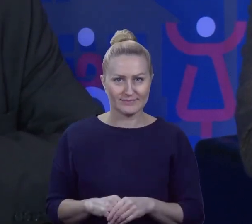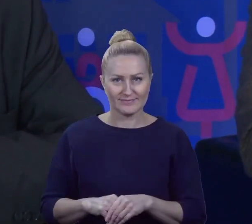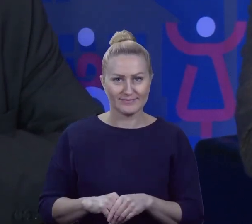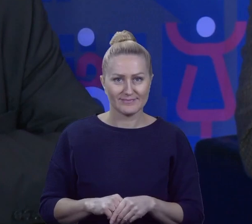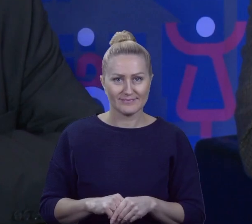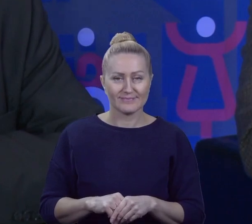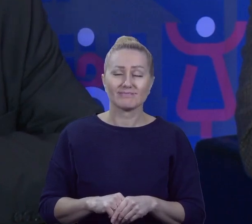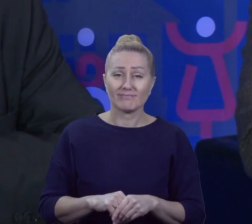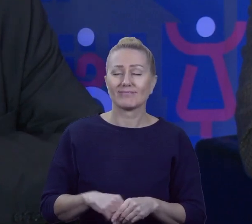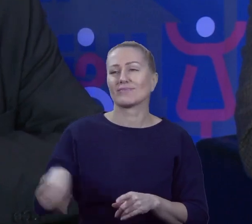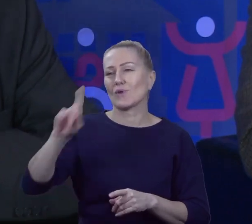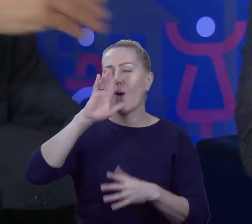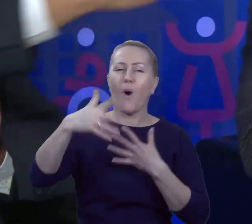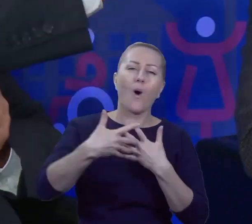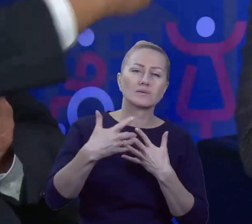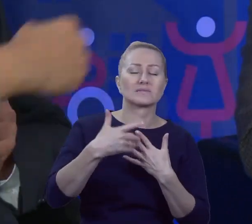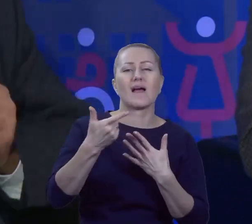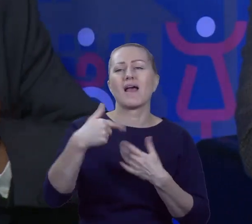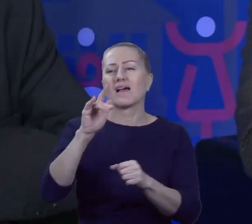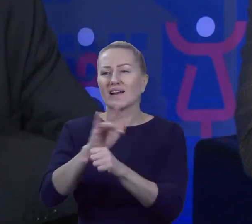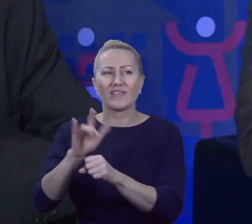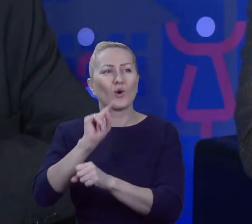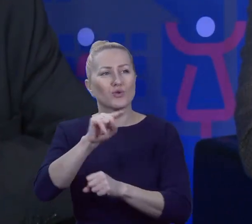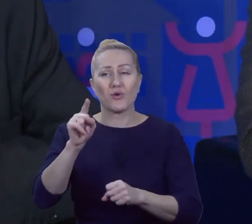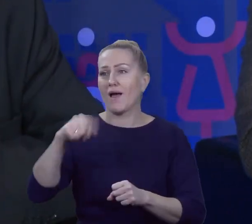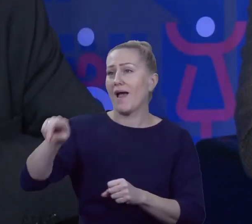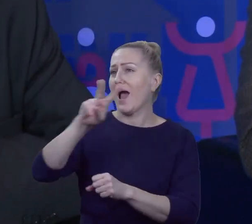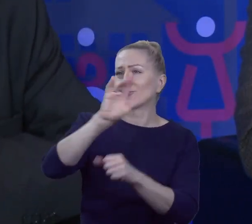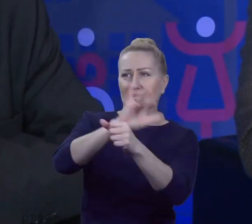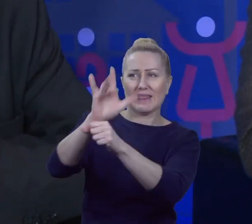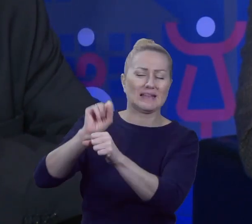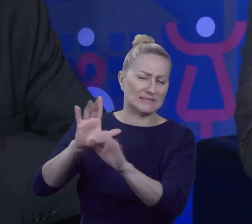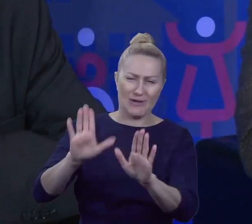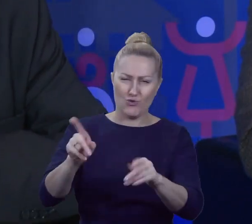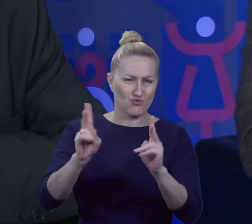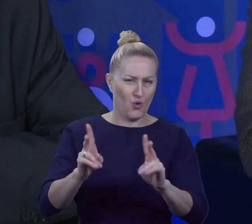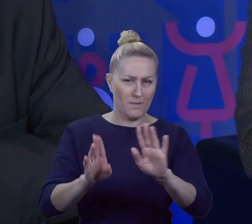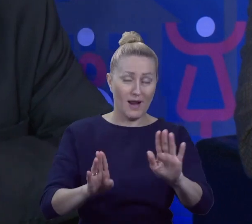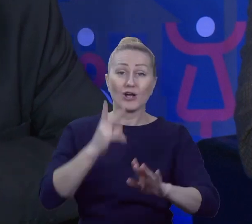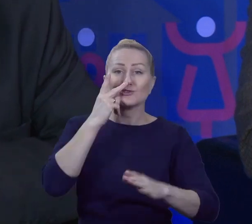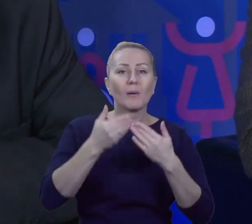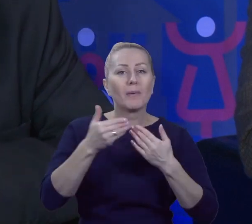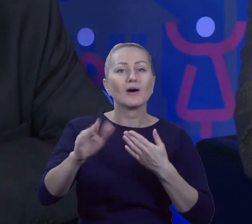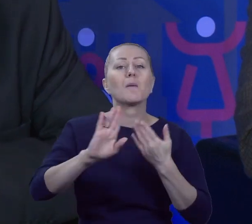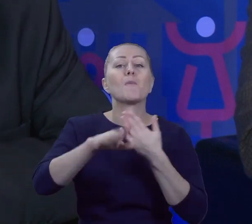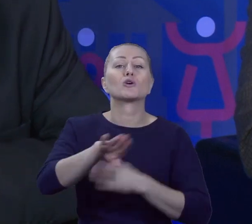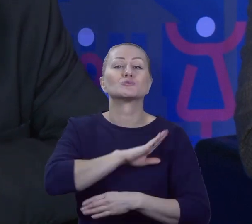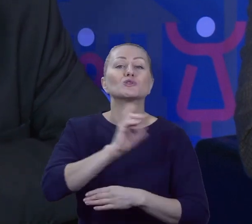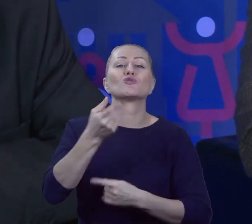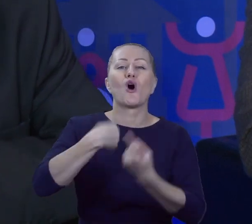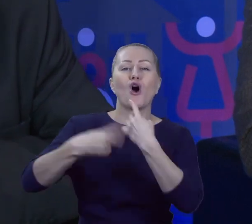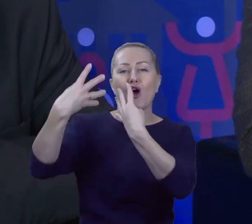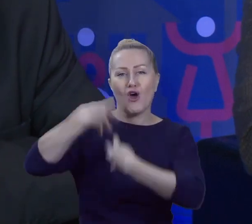ja jestem teraz oceniany, że krytyka i tak dalej, wszyscy jesteśmy krytykowani, to jest normalne. Zobaczymy, co powiedzą po śmierci i to będzie,